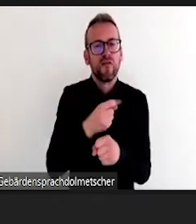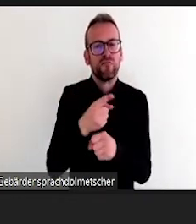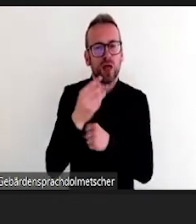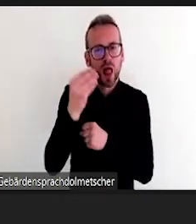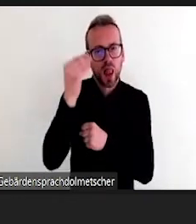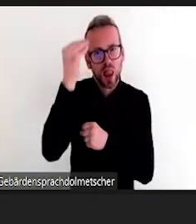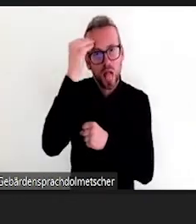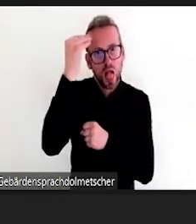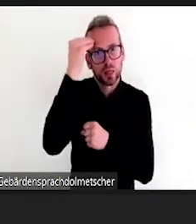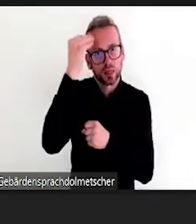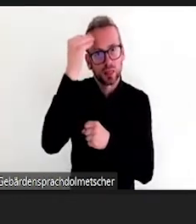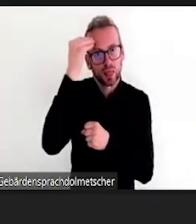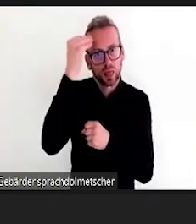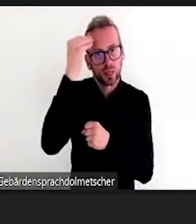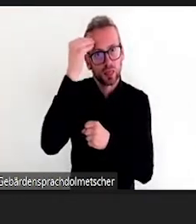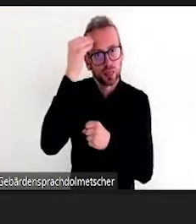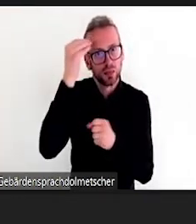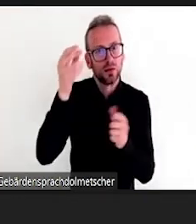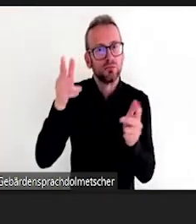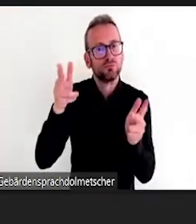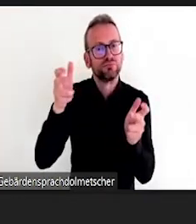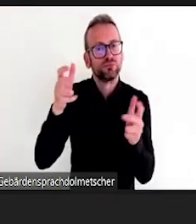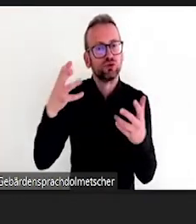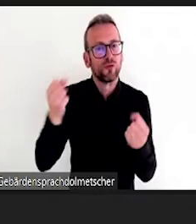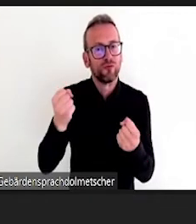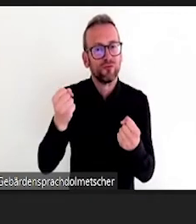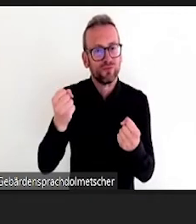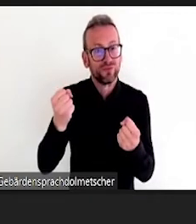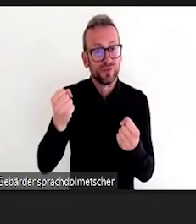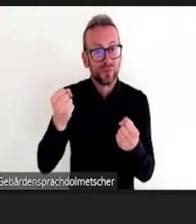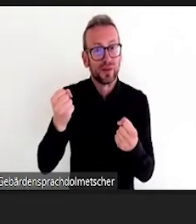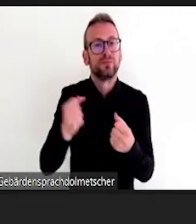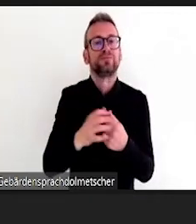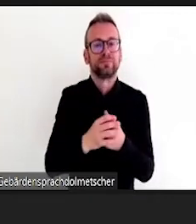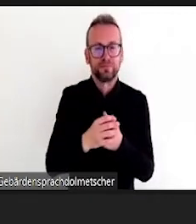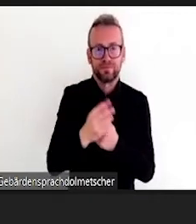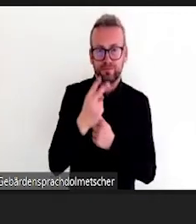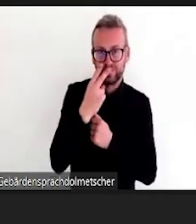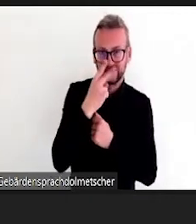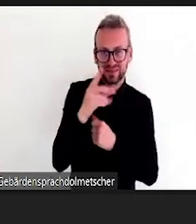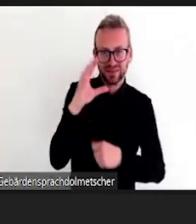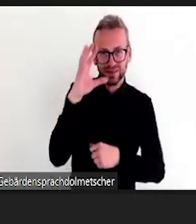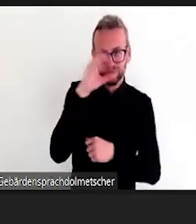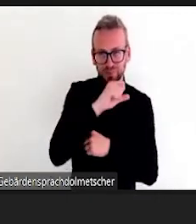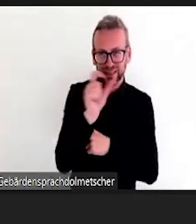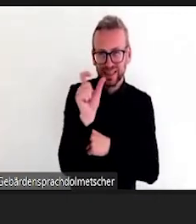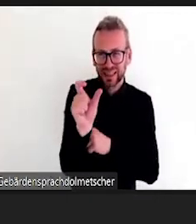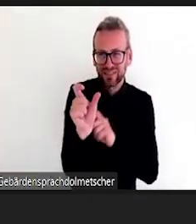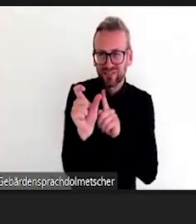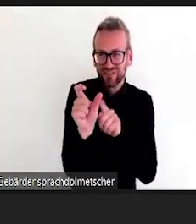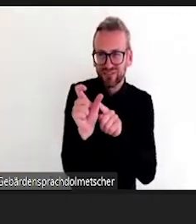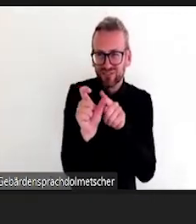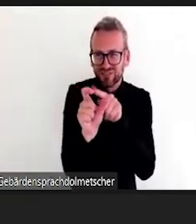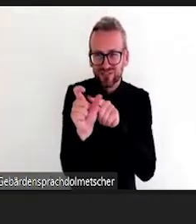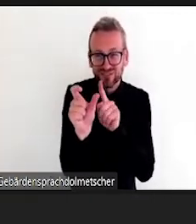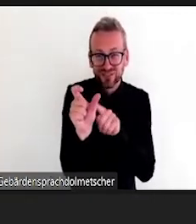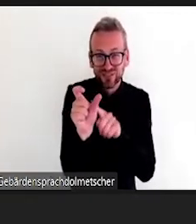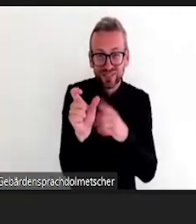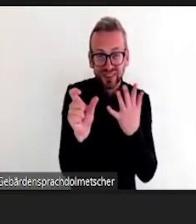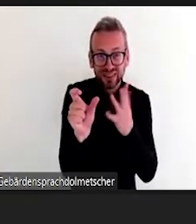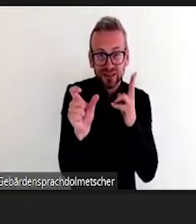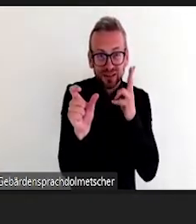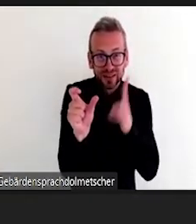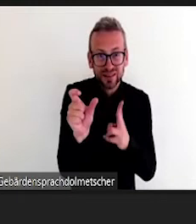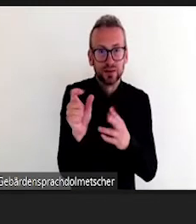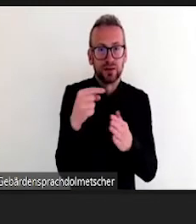eine klare Verwendung und Funktion in die Nutzung von digitalen Medien. Das heißt, wir nutzen digitale